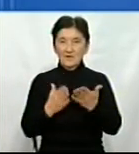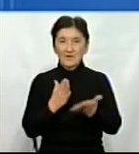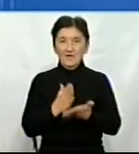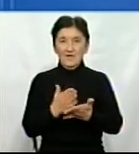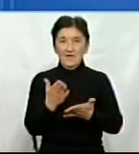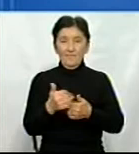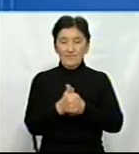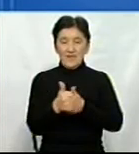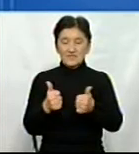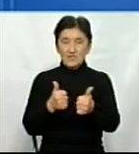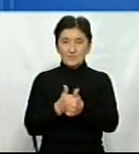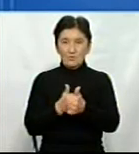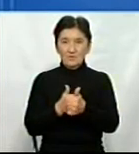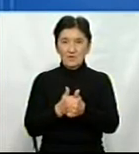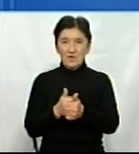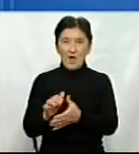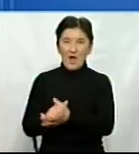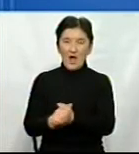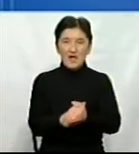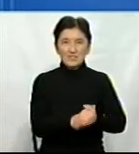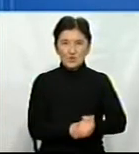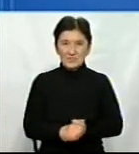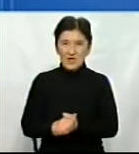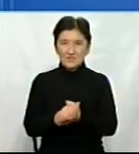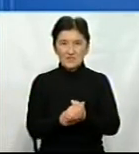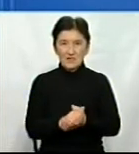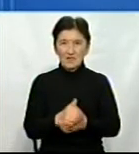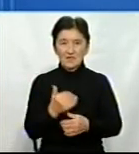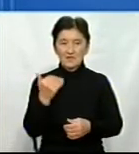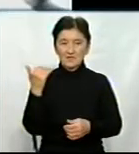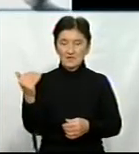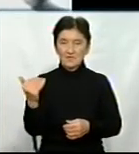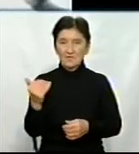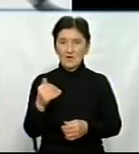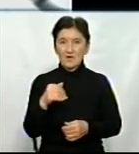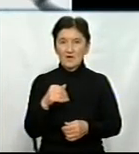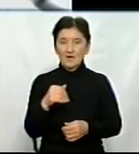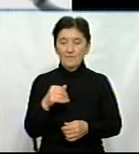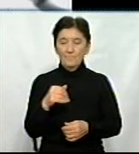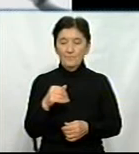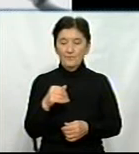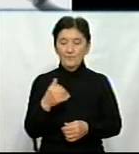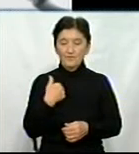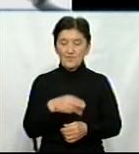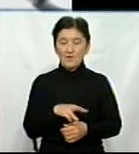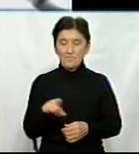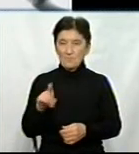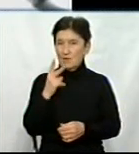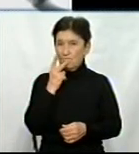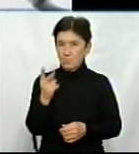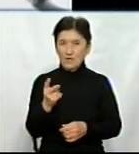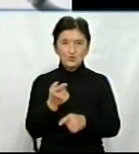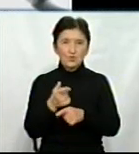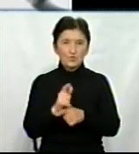асоціації вівчарства козівництва, голови Мар'яна Станіславовича Троцького, ми бачимо дуже